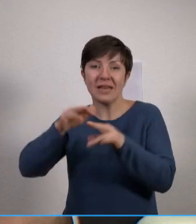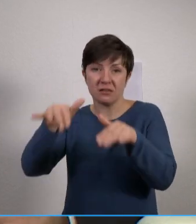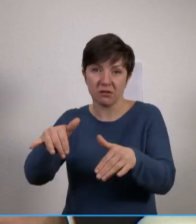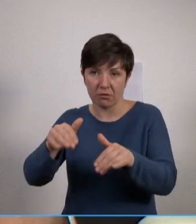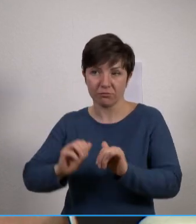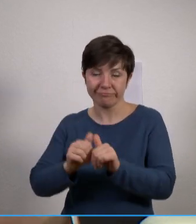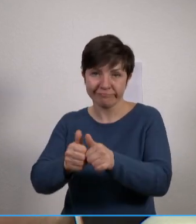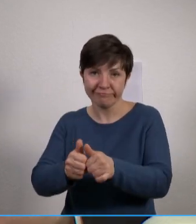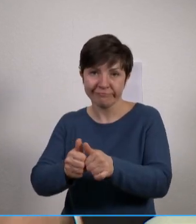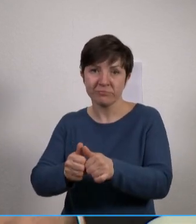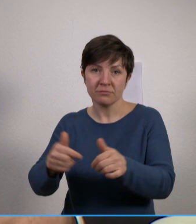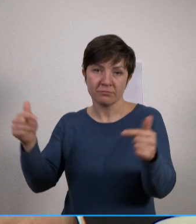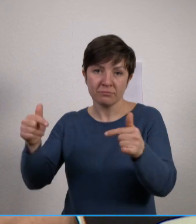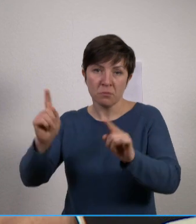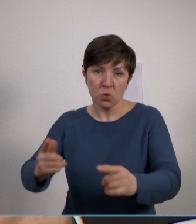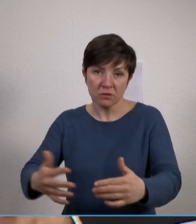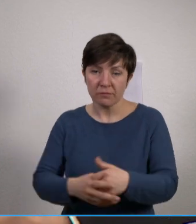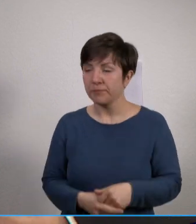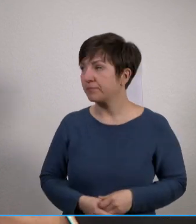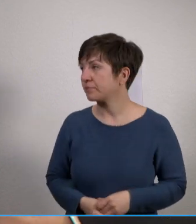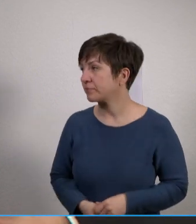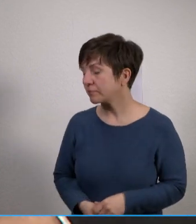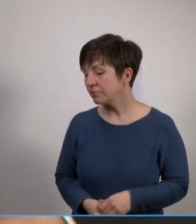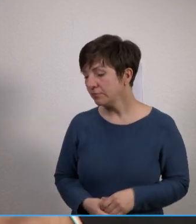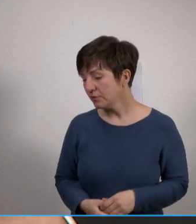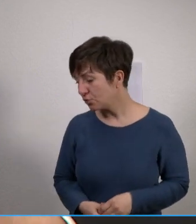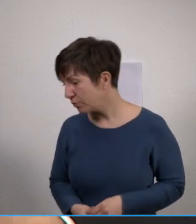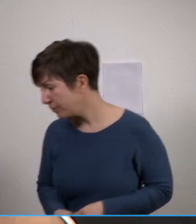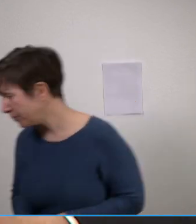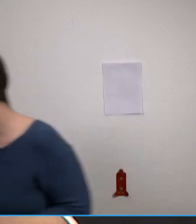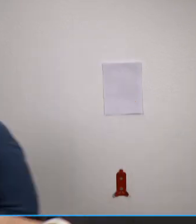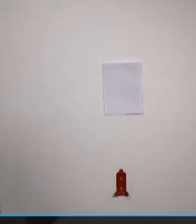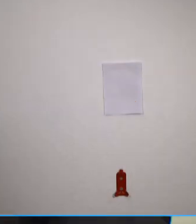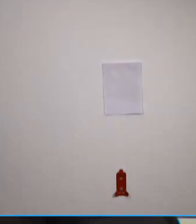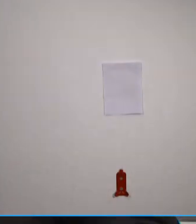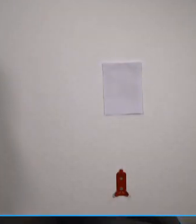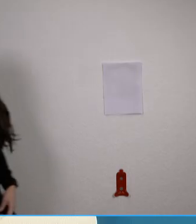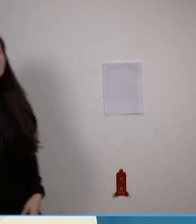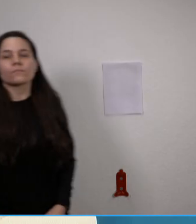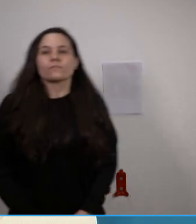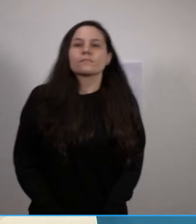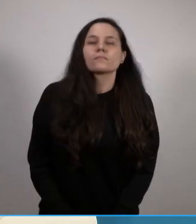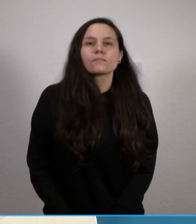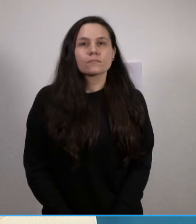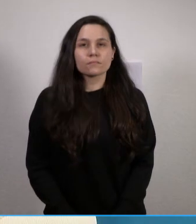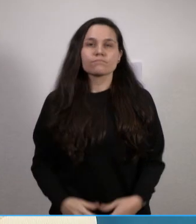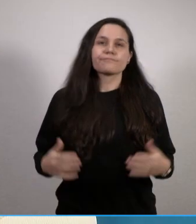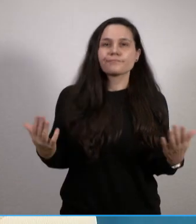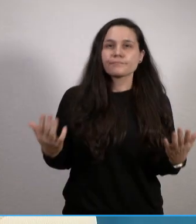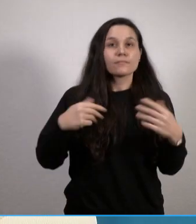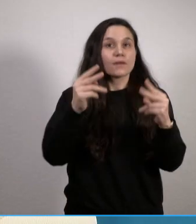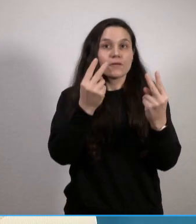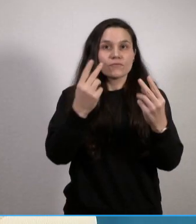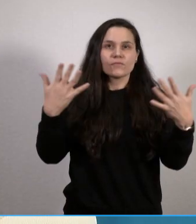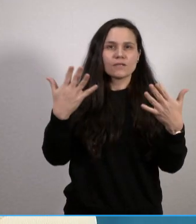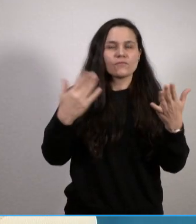vorgehalten werden, um eine adäquate Gesundheitsversorgung dann auch der Flüchtenden insgesamt gewährleisten zu können? Gut, ganz wichtig sind